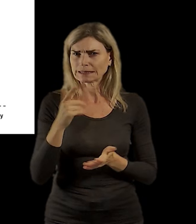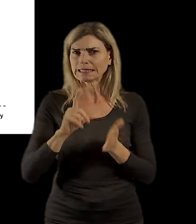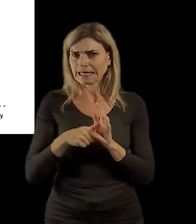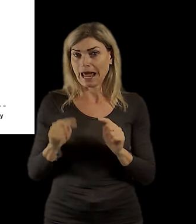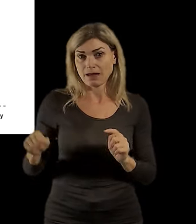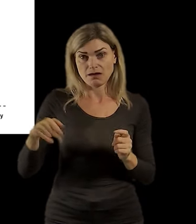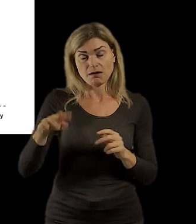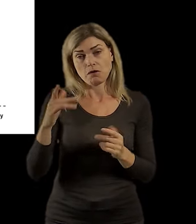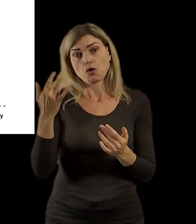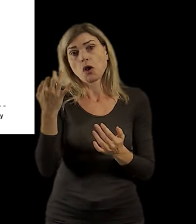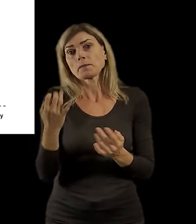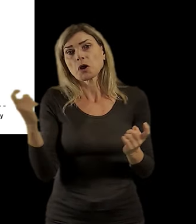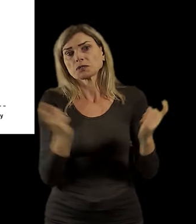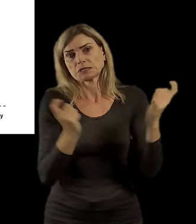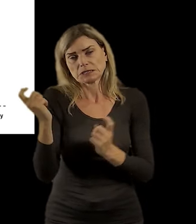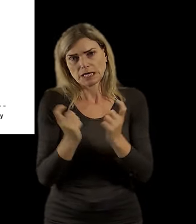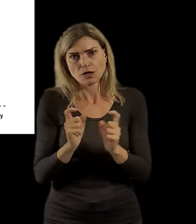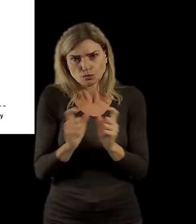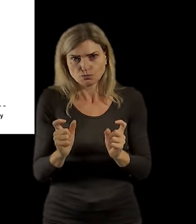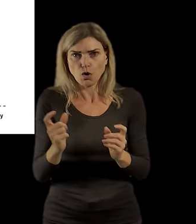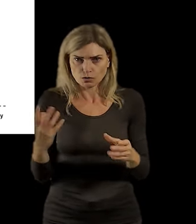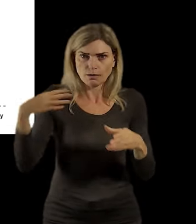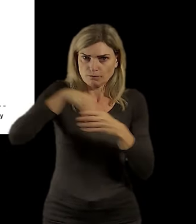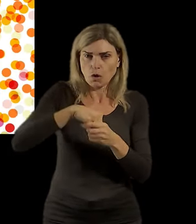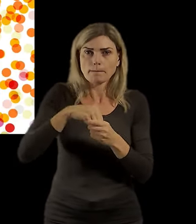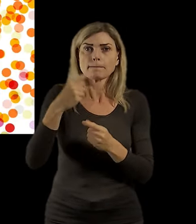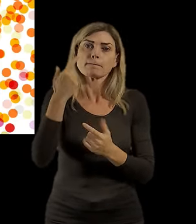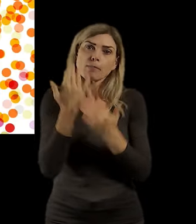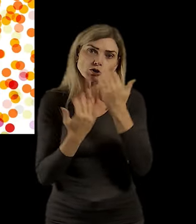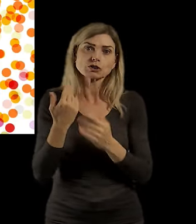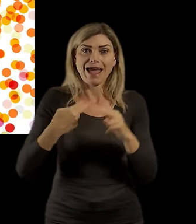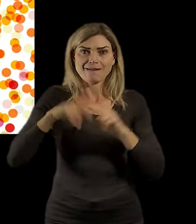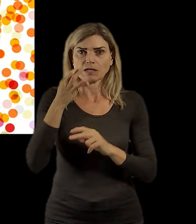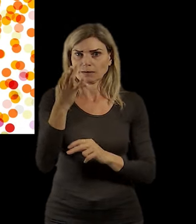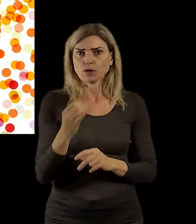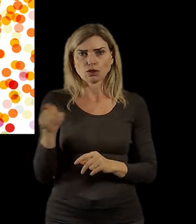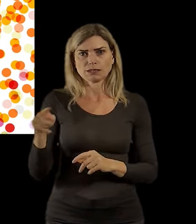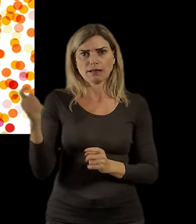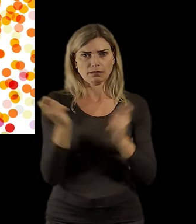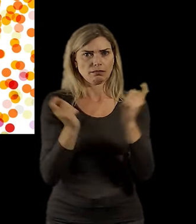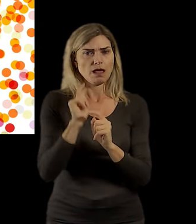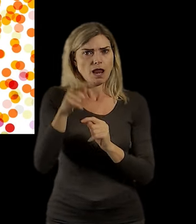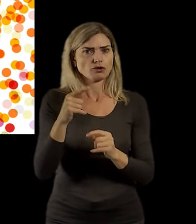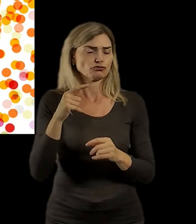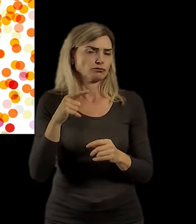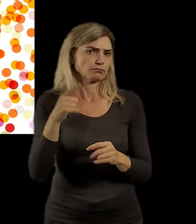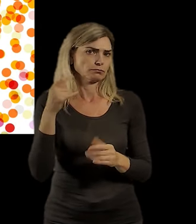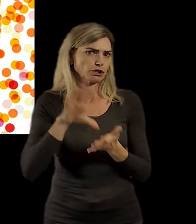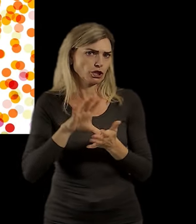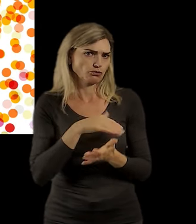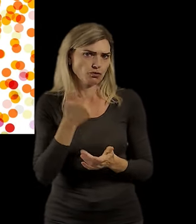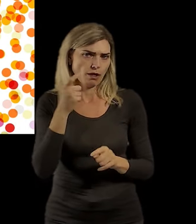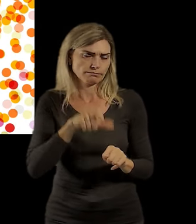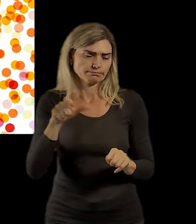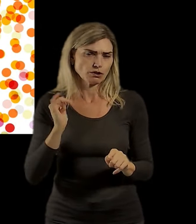kraje, která mezi těmi mimo pražskými převažuje. Tak a já předám slovo Zdeňce, která bude říkat